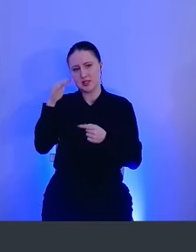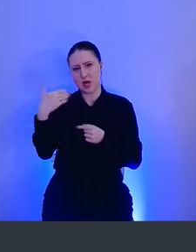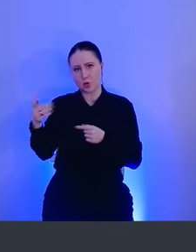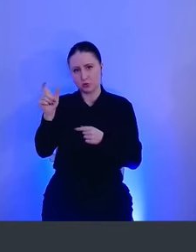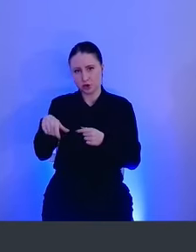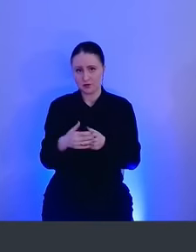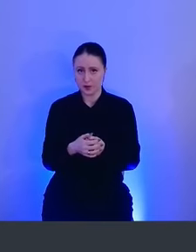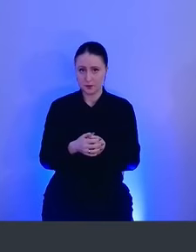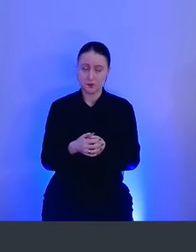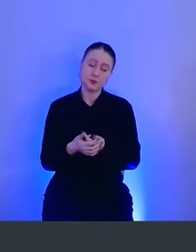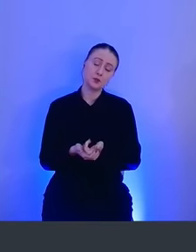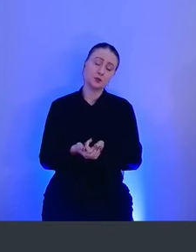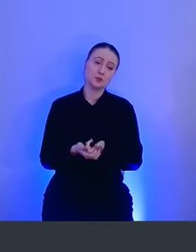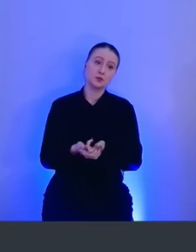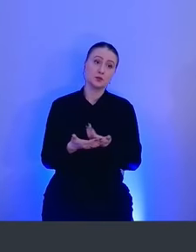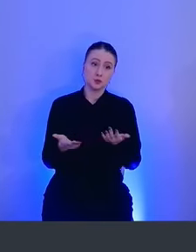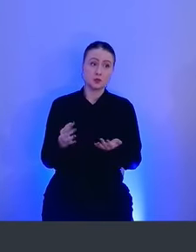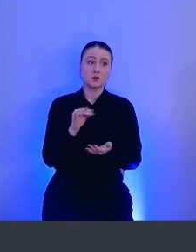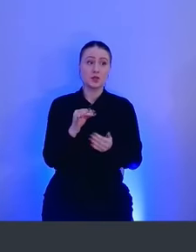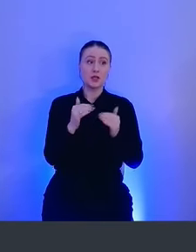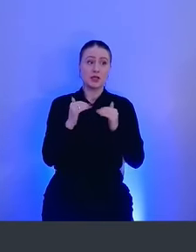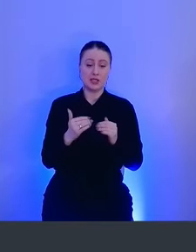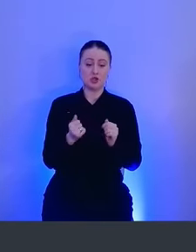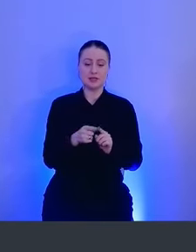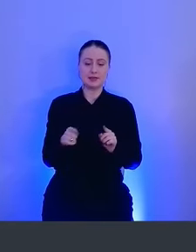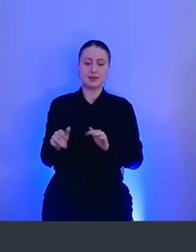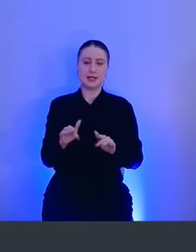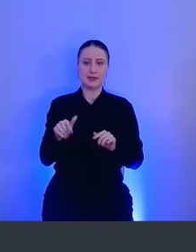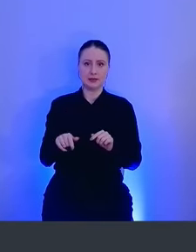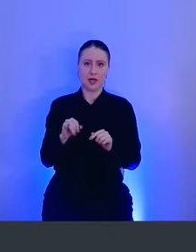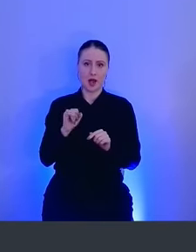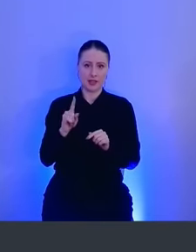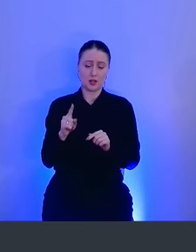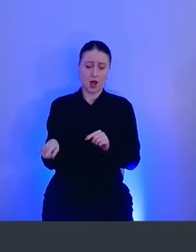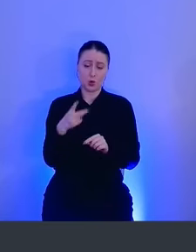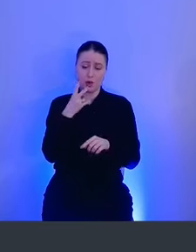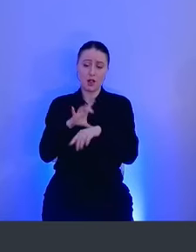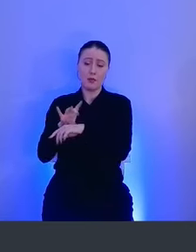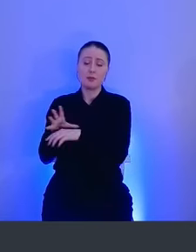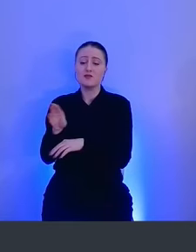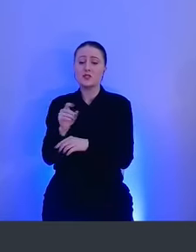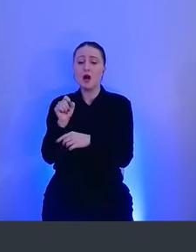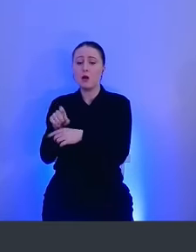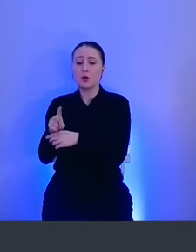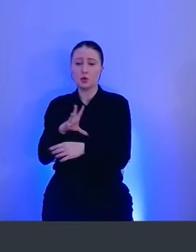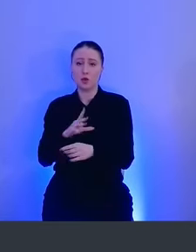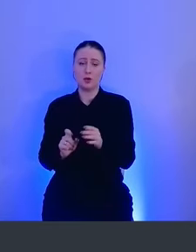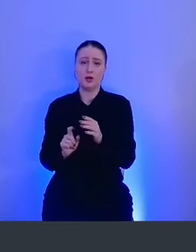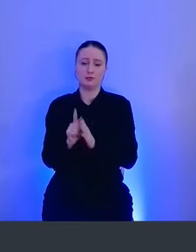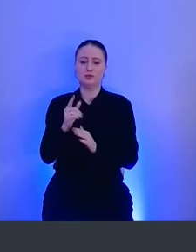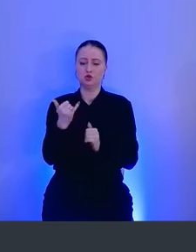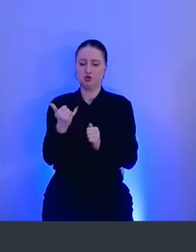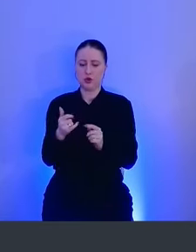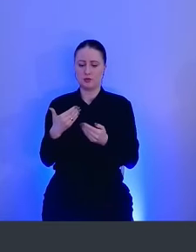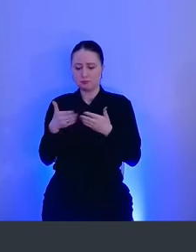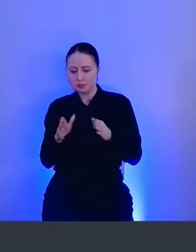человеком. Ну и session ID, конечно же, он просто идентифицирует в принципе все команды, которые были запущены в рамках данного сеанса.